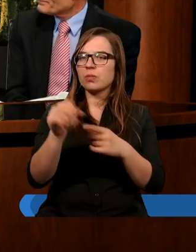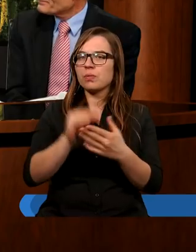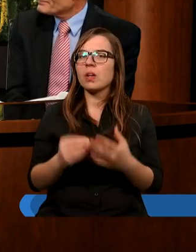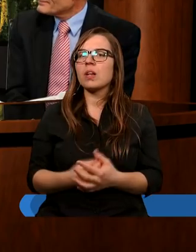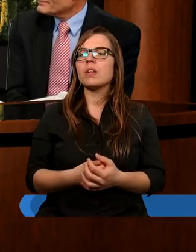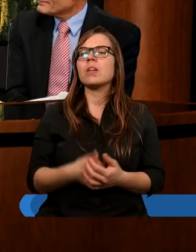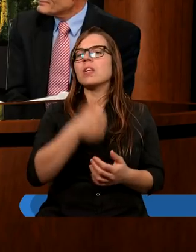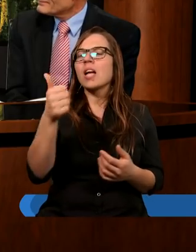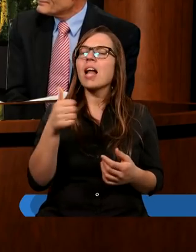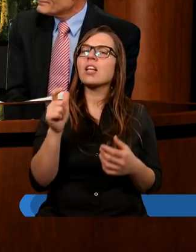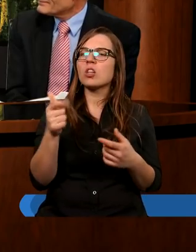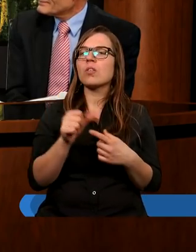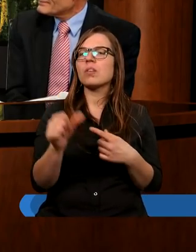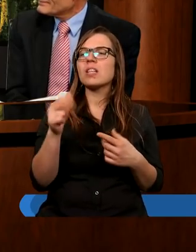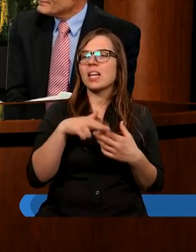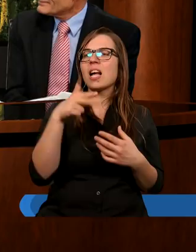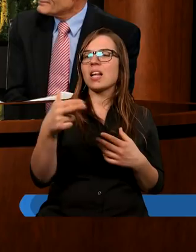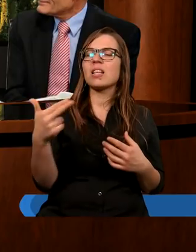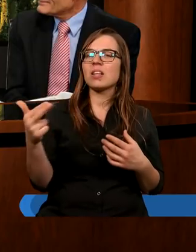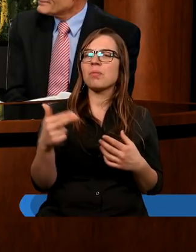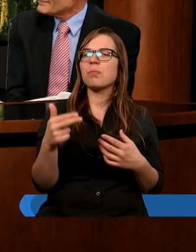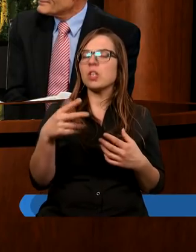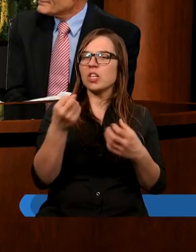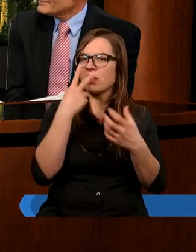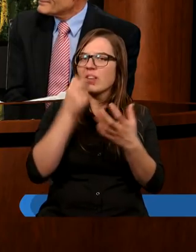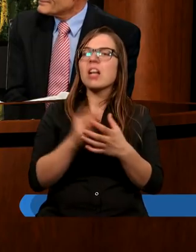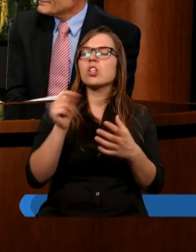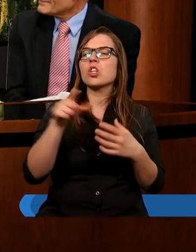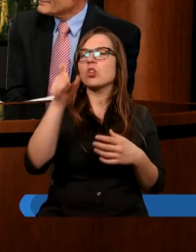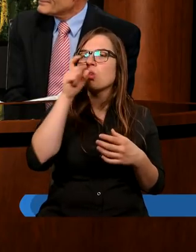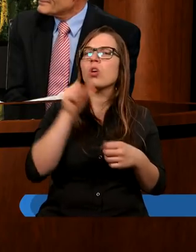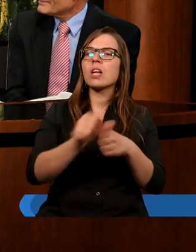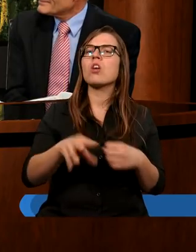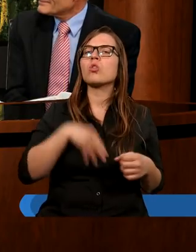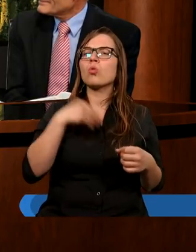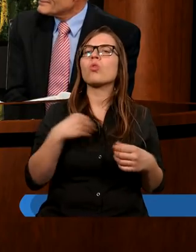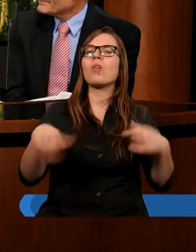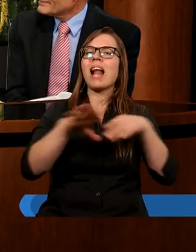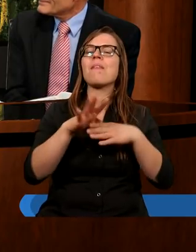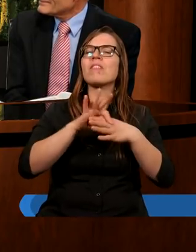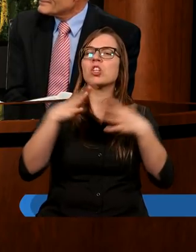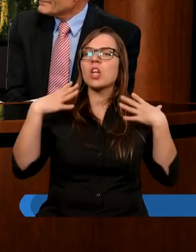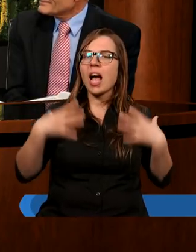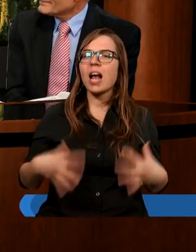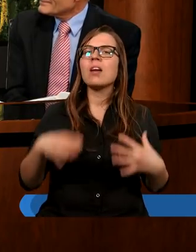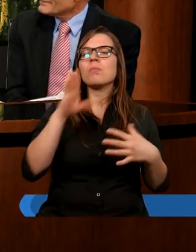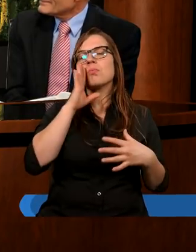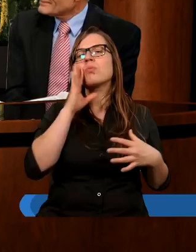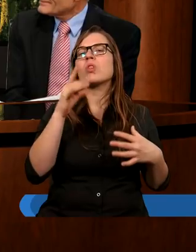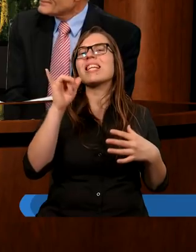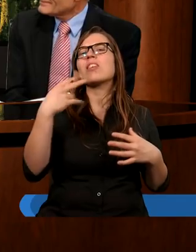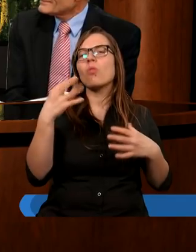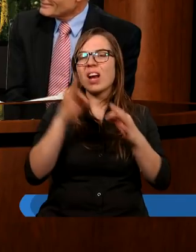Tutaj dodam jedynie, że to Platon w sumie stwierdził, że człowiek jest duszą zamkniętą w ciele, później tak zwany